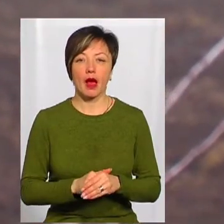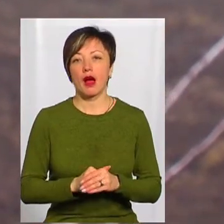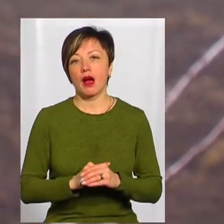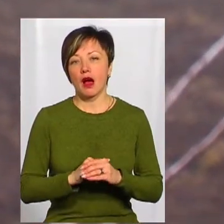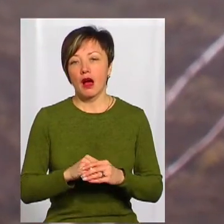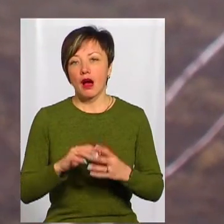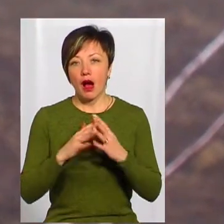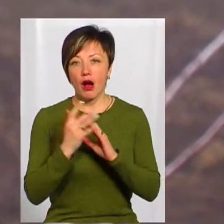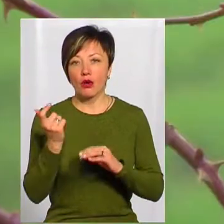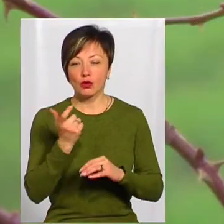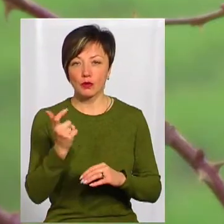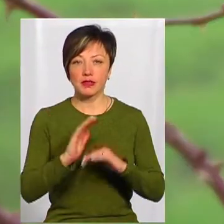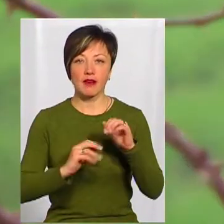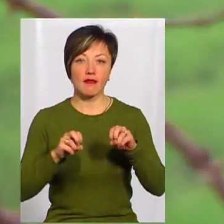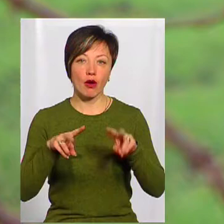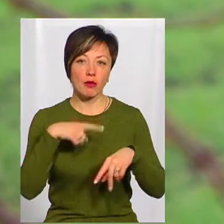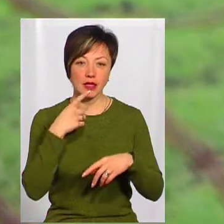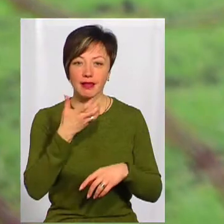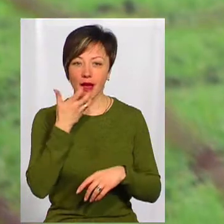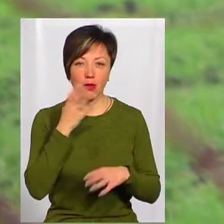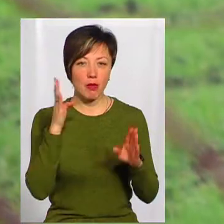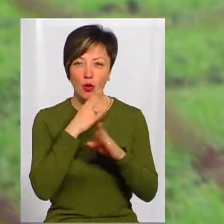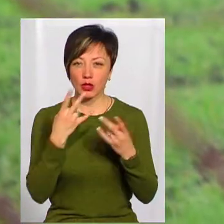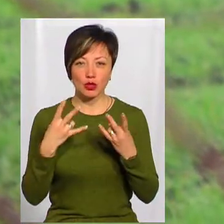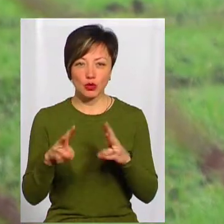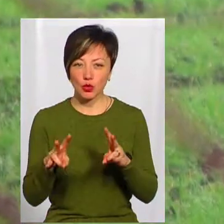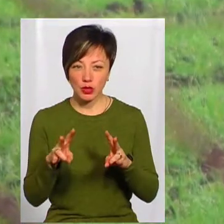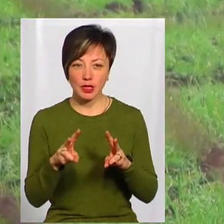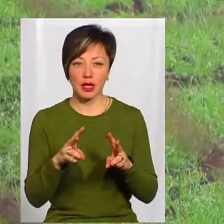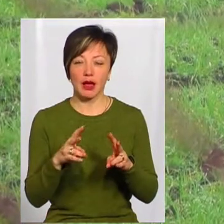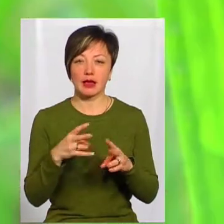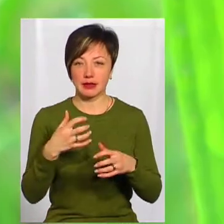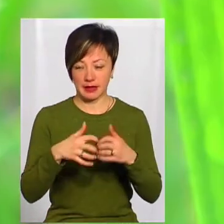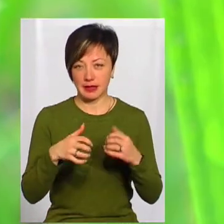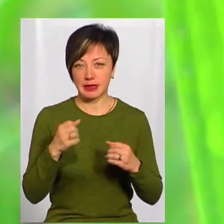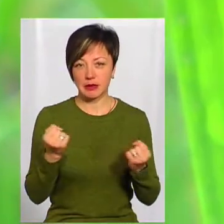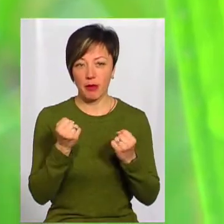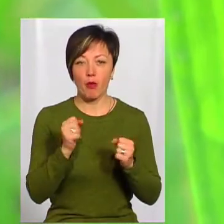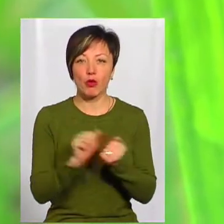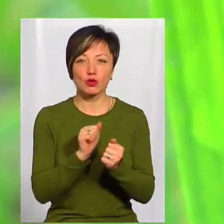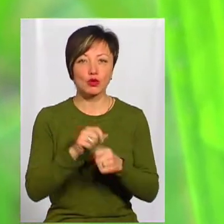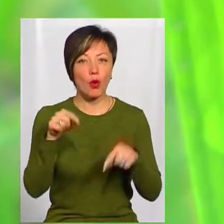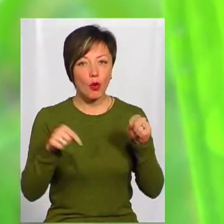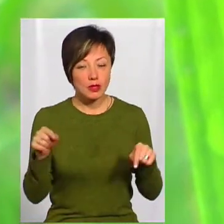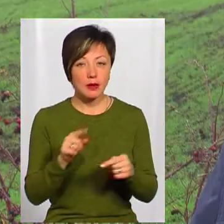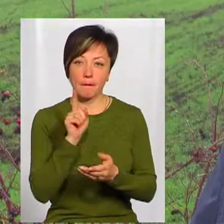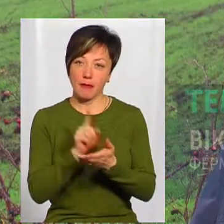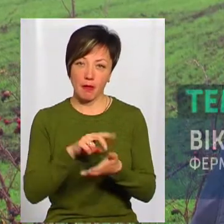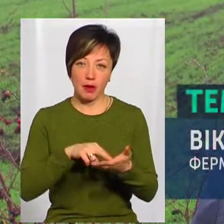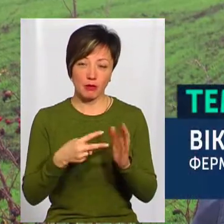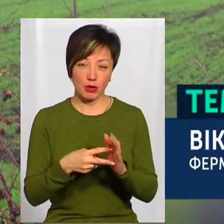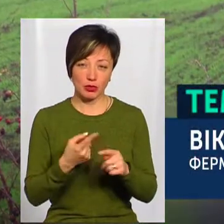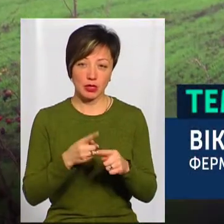Віктор Китайчук каже, тепла погода серед зими не так шкодить озимені, як посушлива осінь. Яку сільгосвиробники мали передбачити, каже фермер.